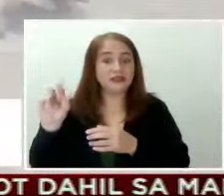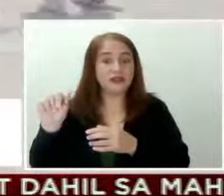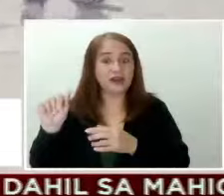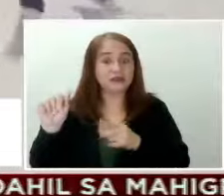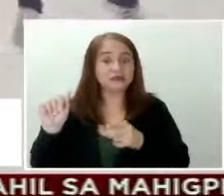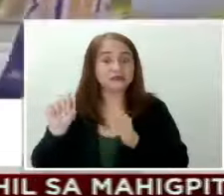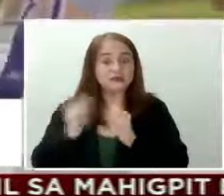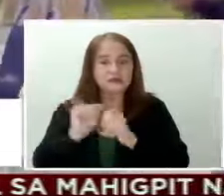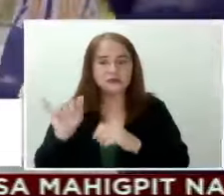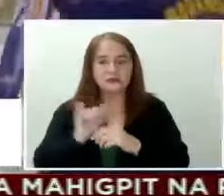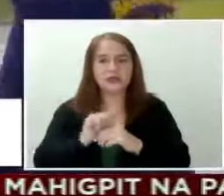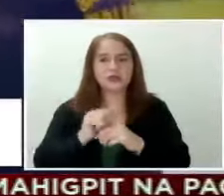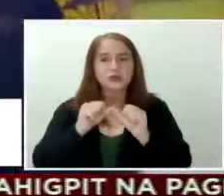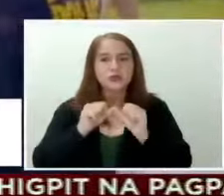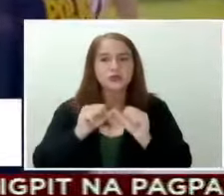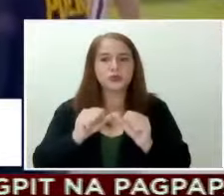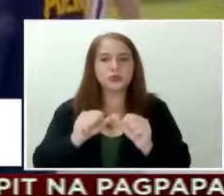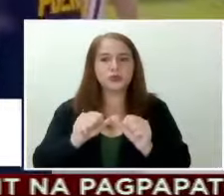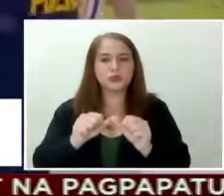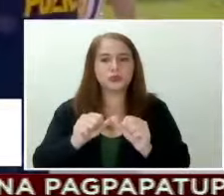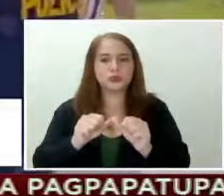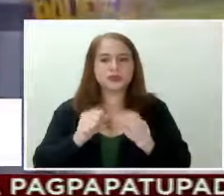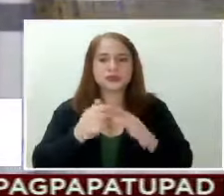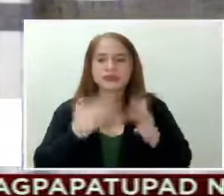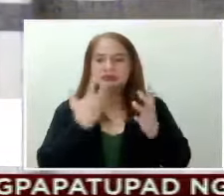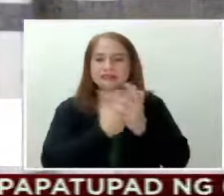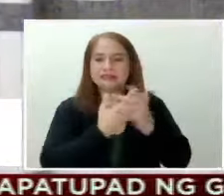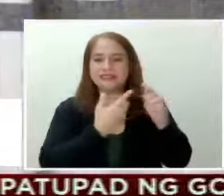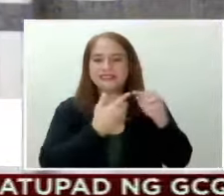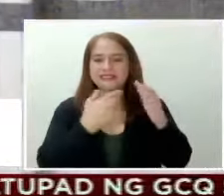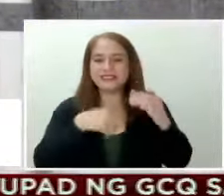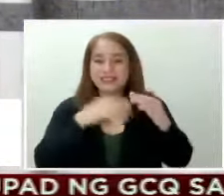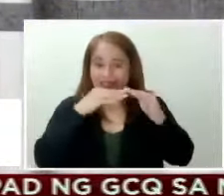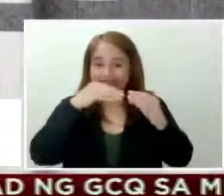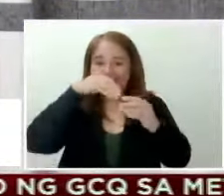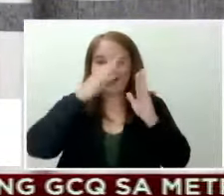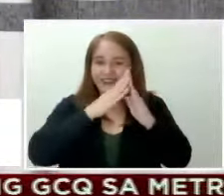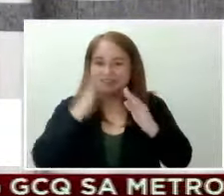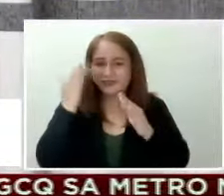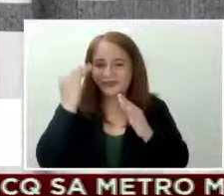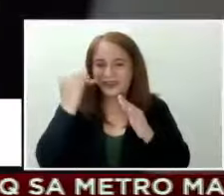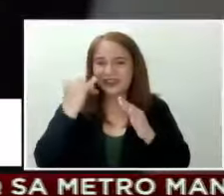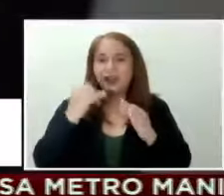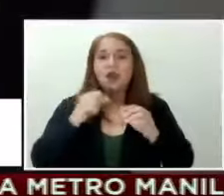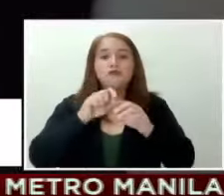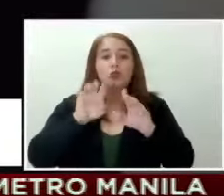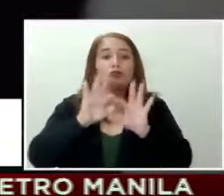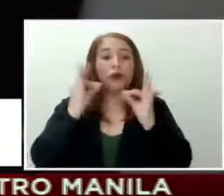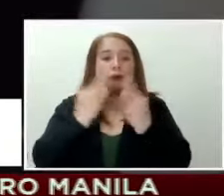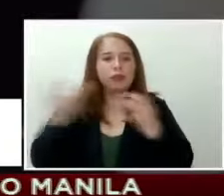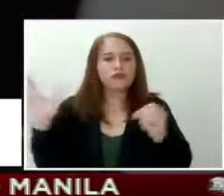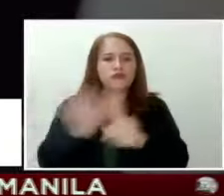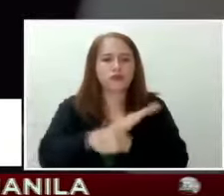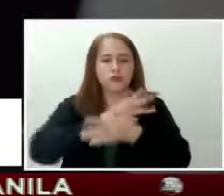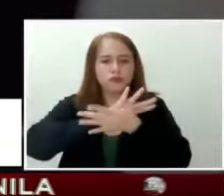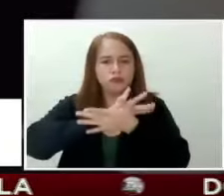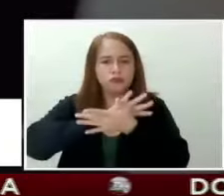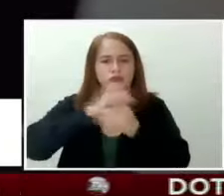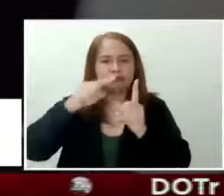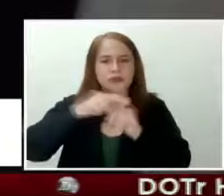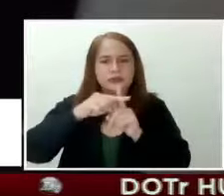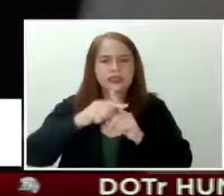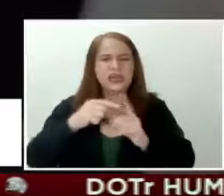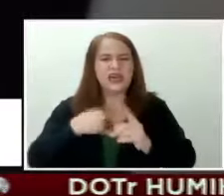tuluyang na house arrest matapos tamaan ng COVID-19 ang kanyang buong pamilya. Nagkaroon siya ng mild